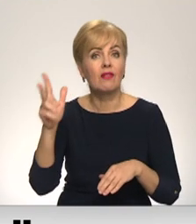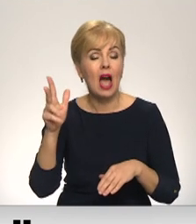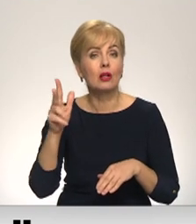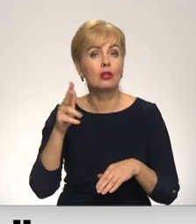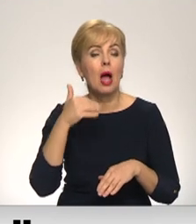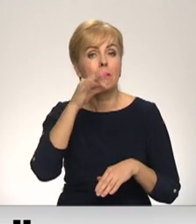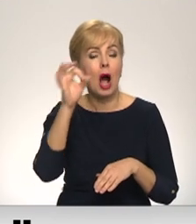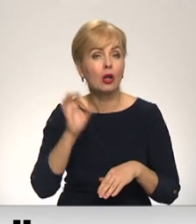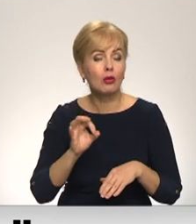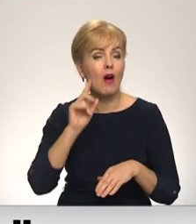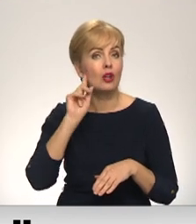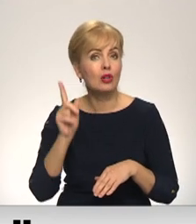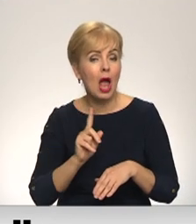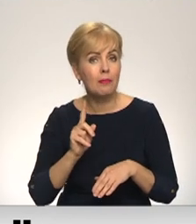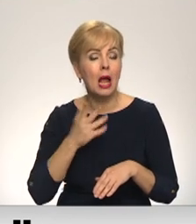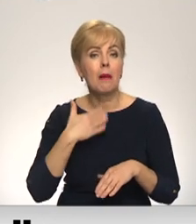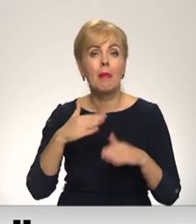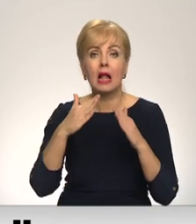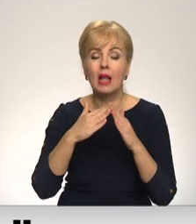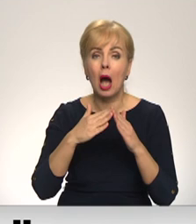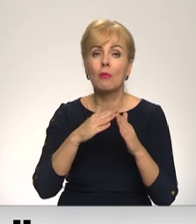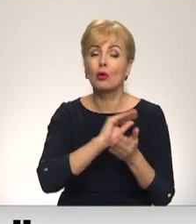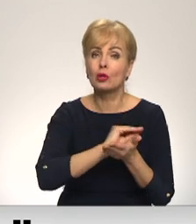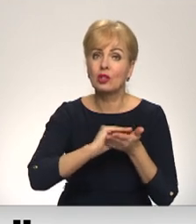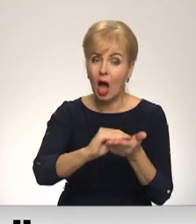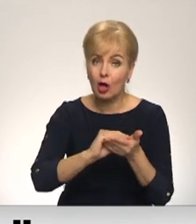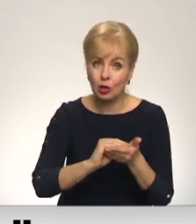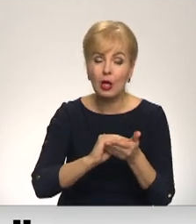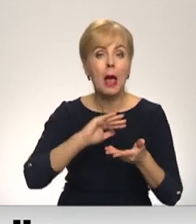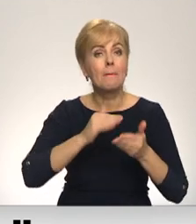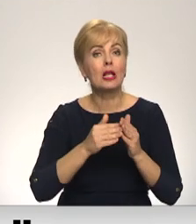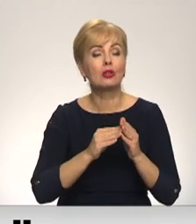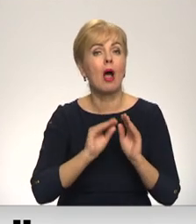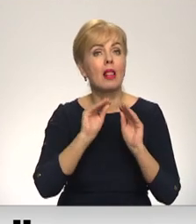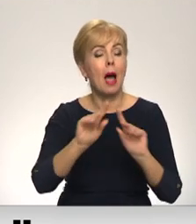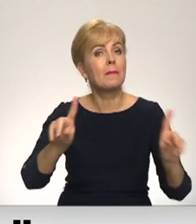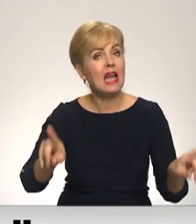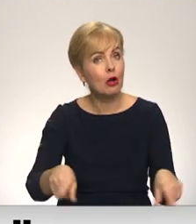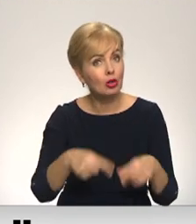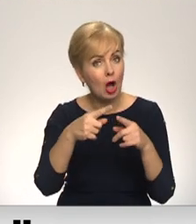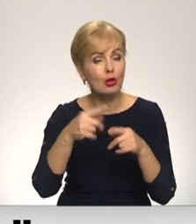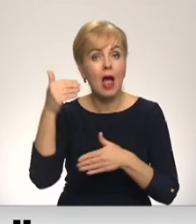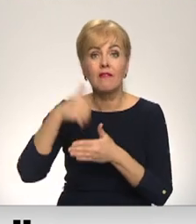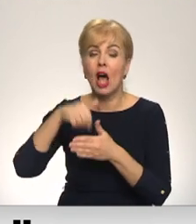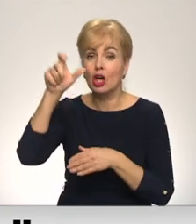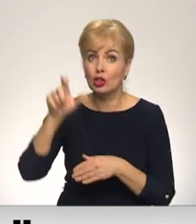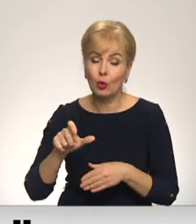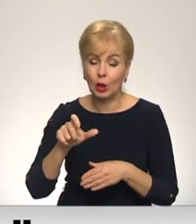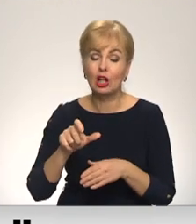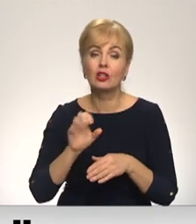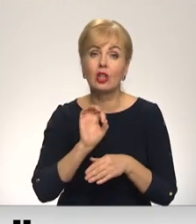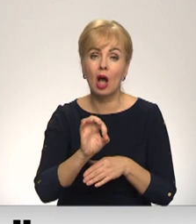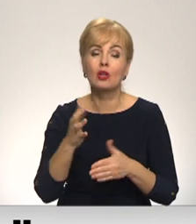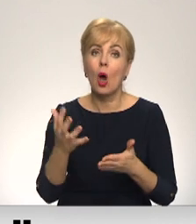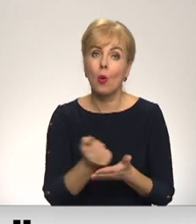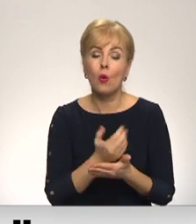vācu, ebrei un latviešu namnieku saraksti ziņas par pilsētas labiekārtošanu un attīstību. Vēsturnieks Agris Dzenis neslēp, ka